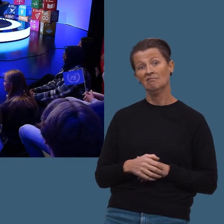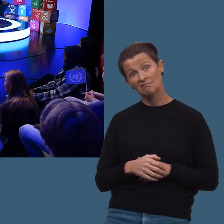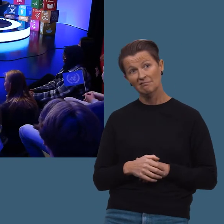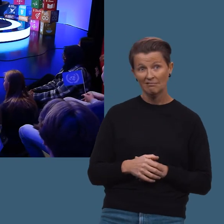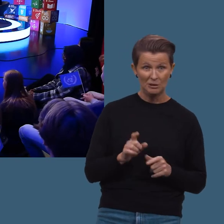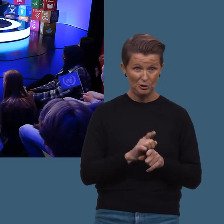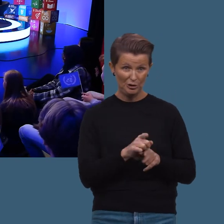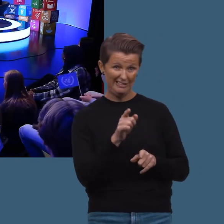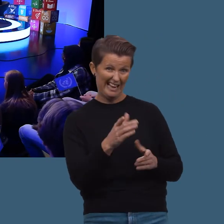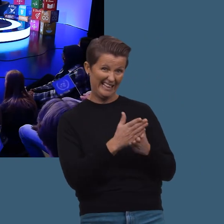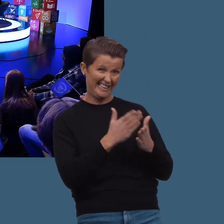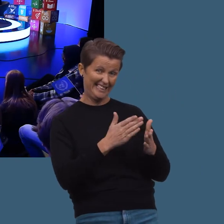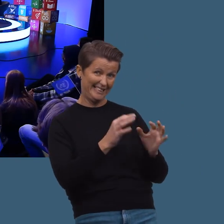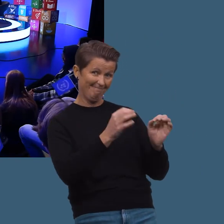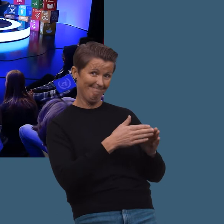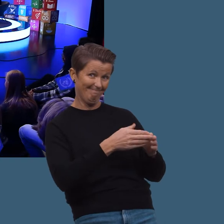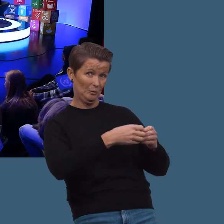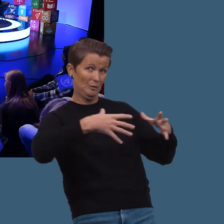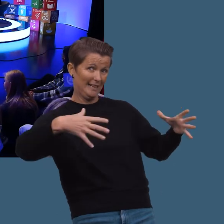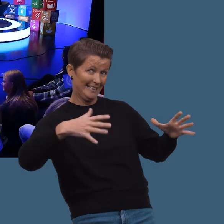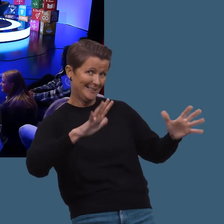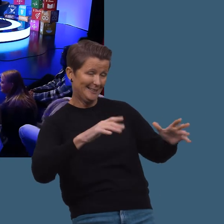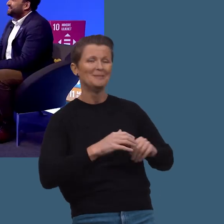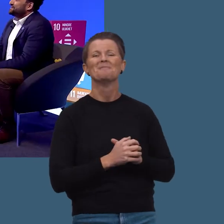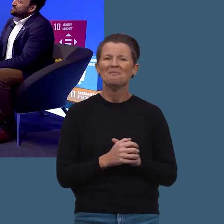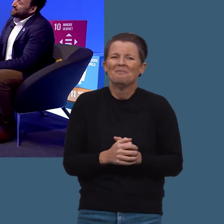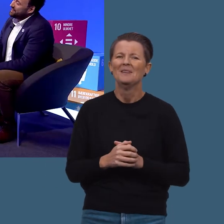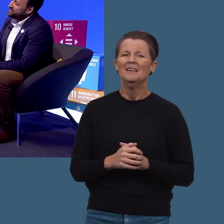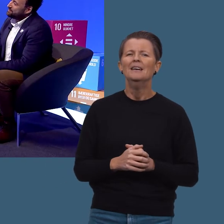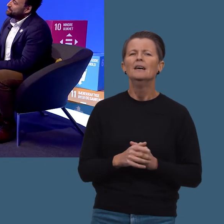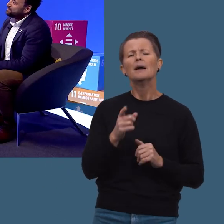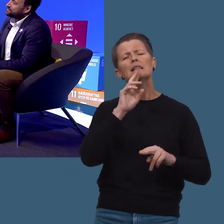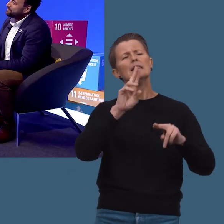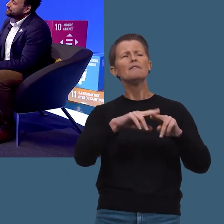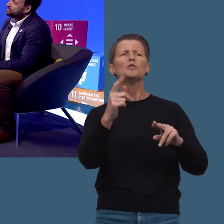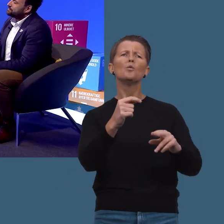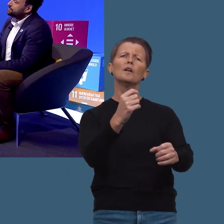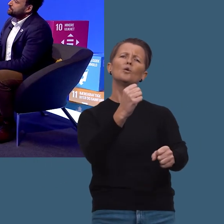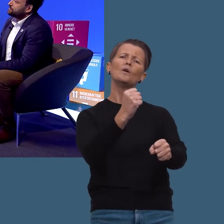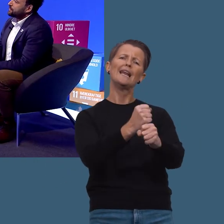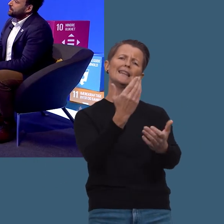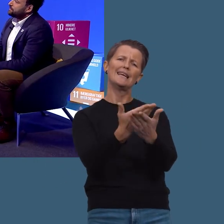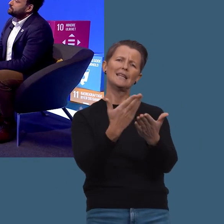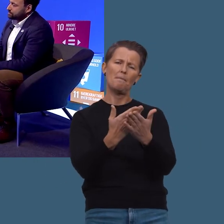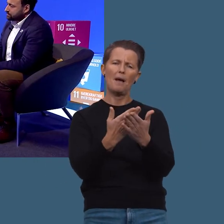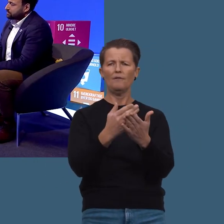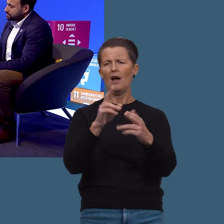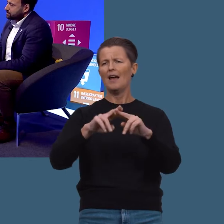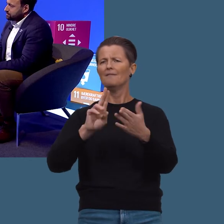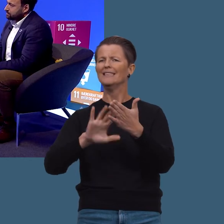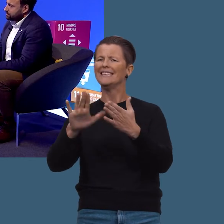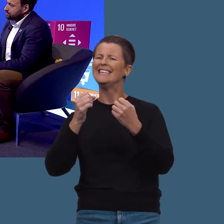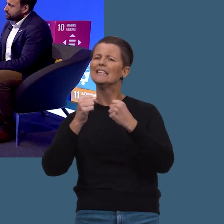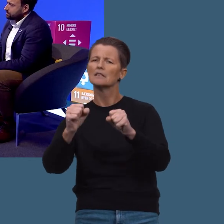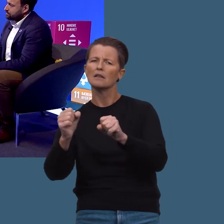Nei, ikke sant? Spørsmålet er om det går i riktig retning. Men du nevn noen konkrete eksempler der FNs innsats